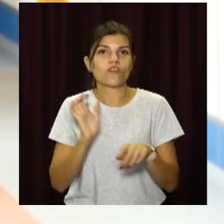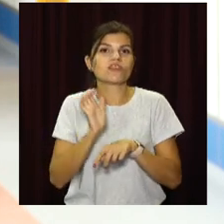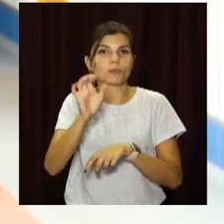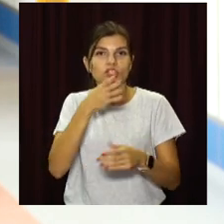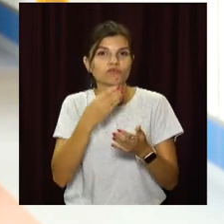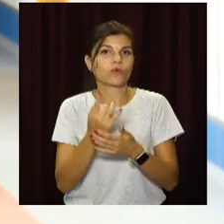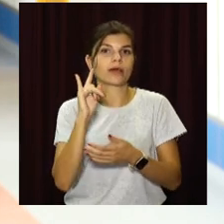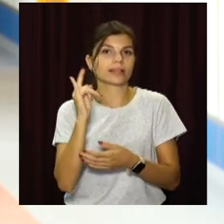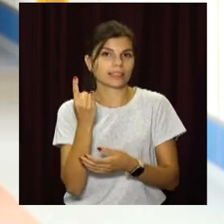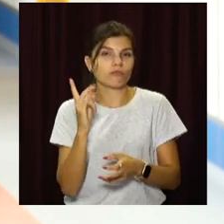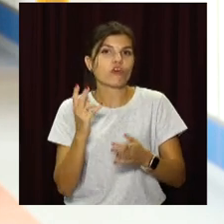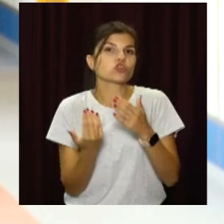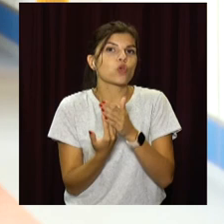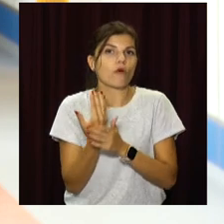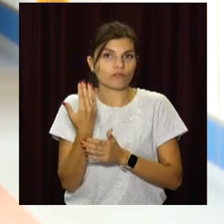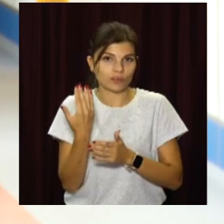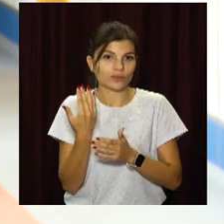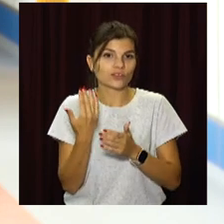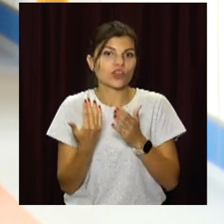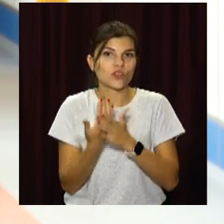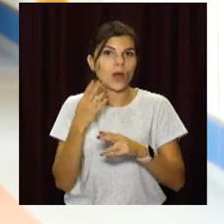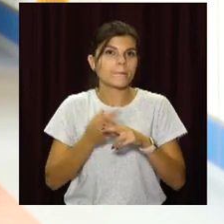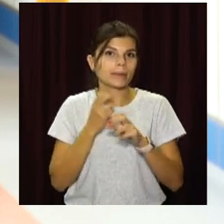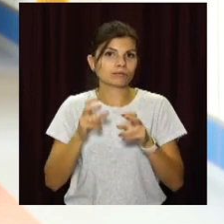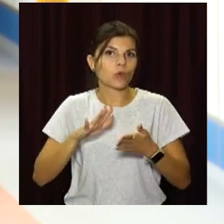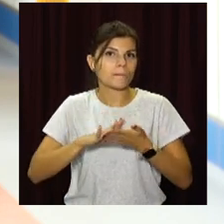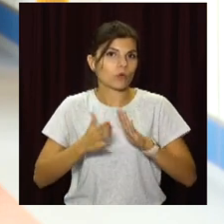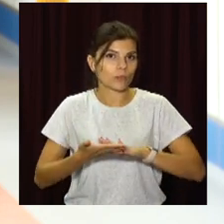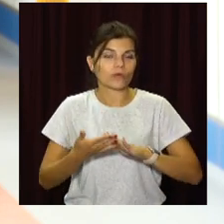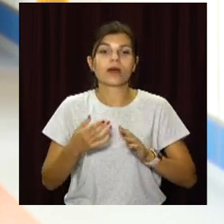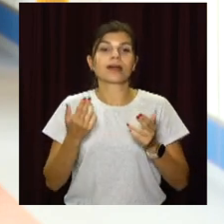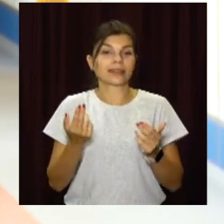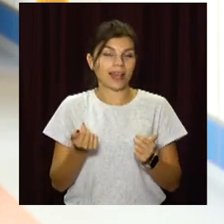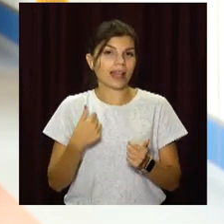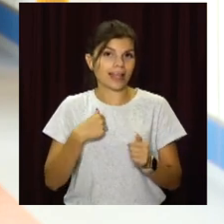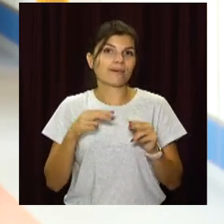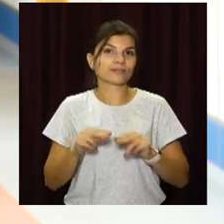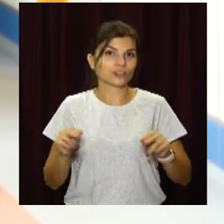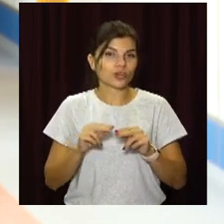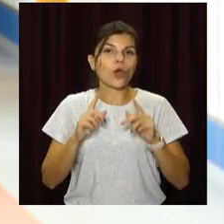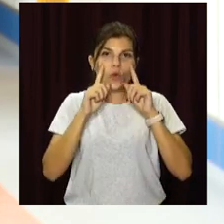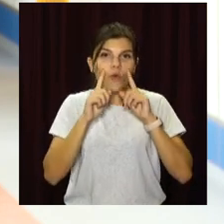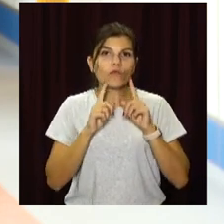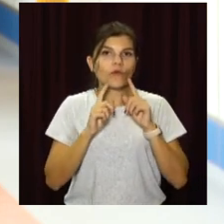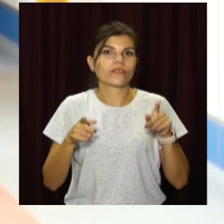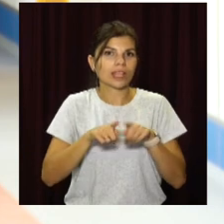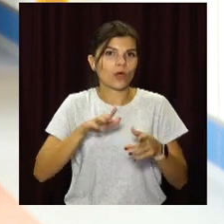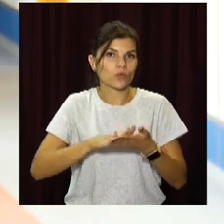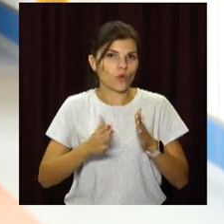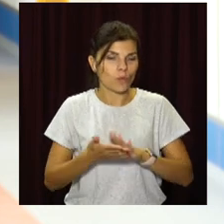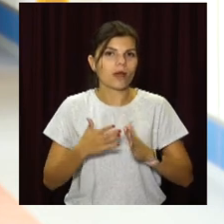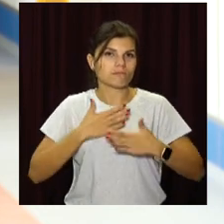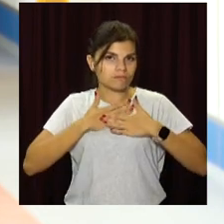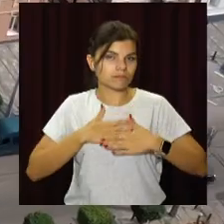дитину в нові безпечні умови. І, звичайно, нам, вчителям, комфортніше в таких умовах